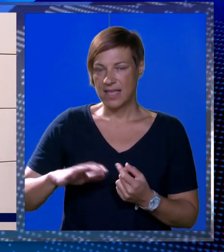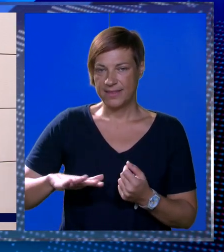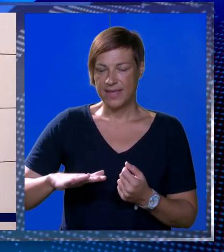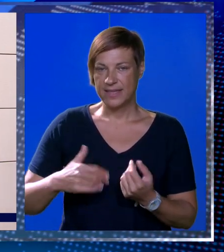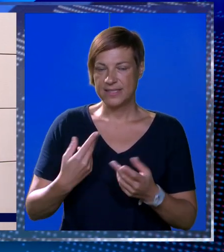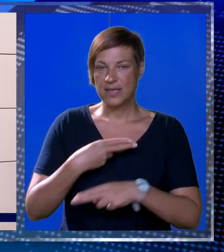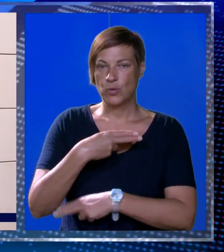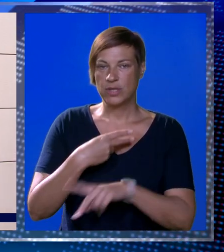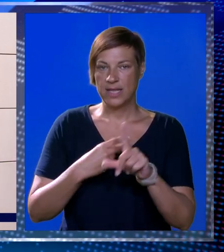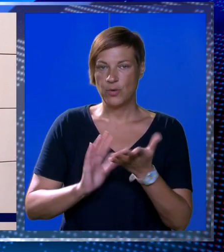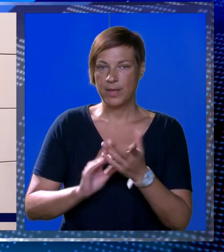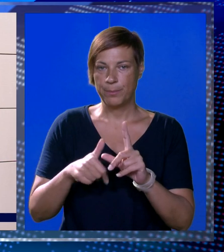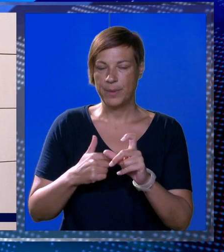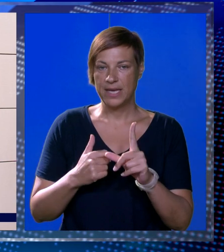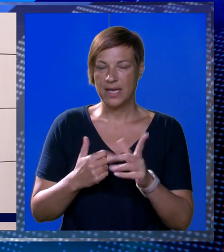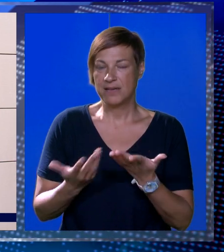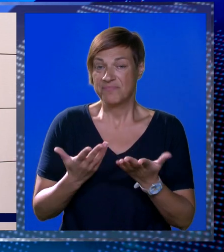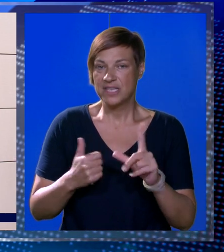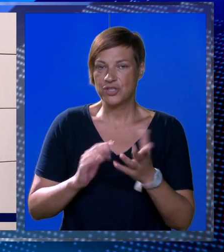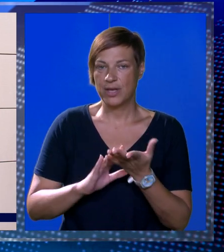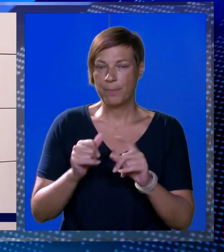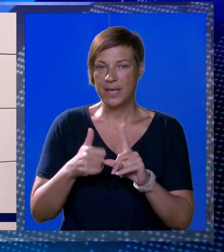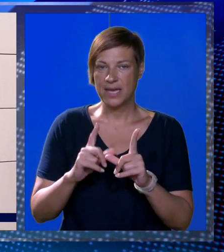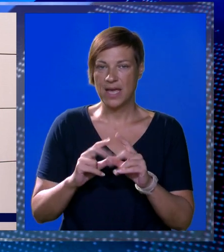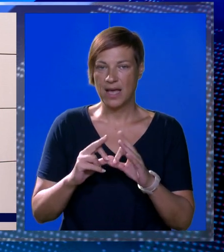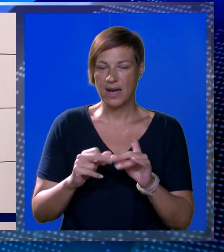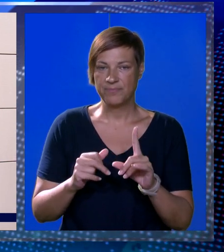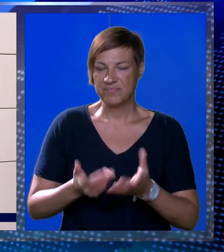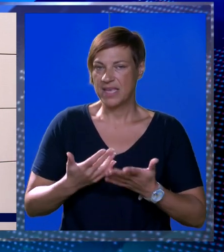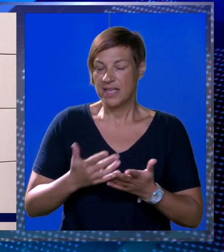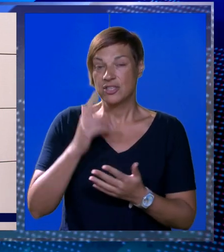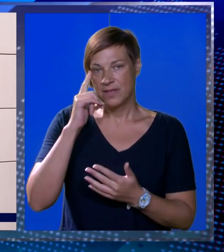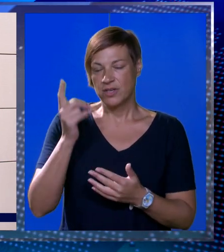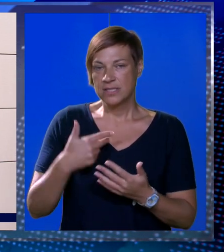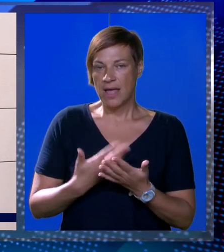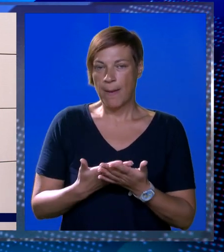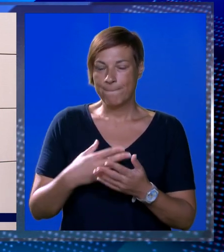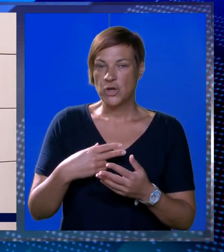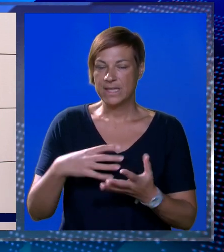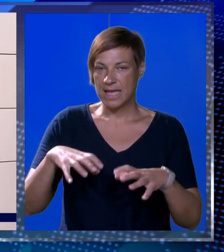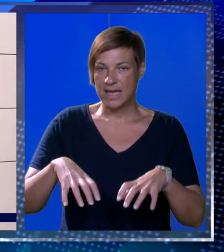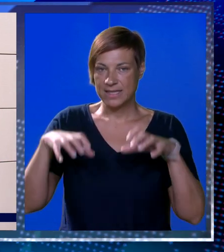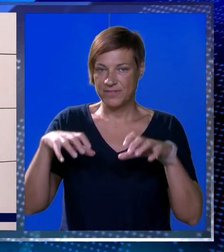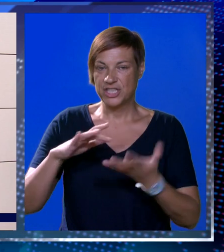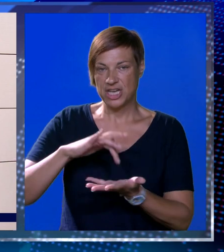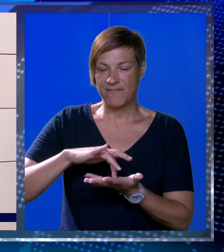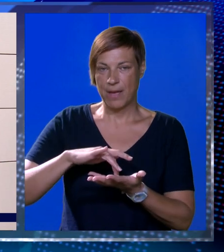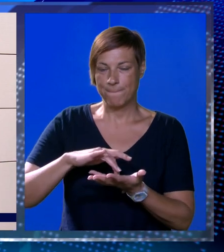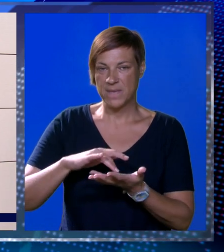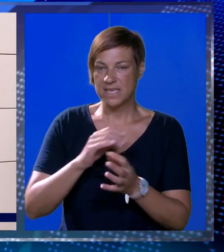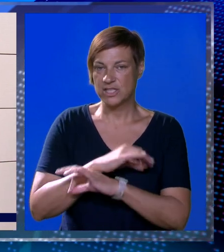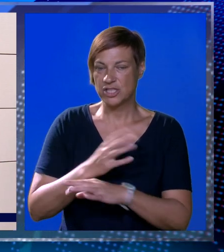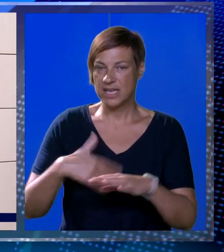djece u hotelu Imperial. A zašto je Imperial? Vrlo jednostavno znamo da Imperial tvrđava je mjesto